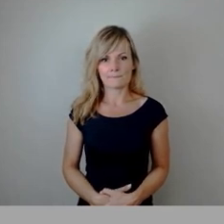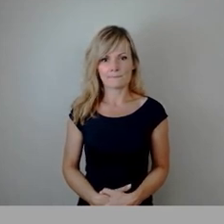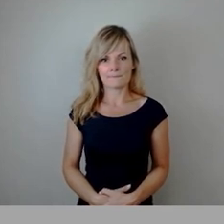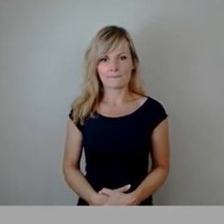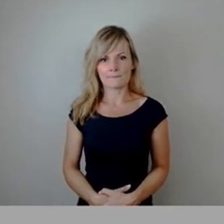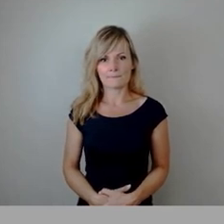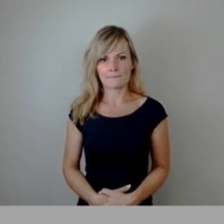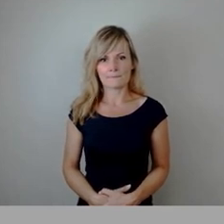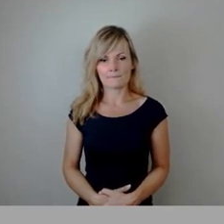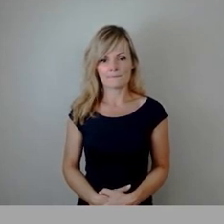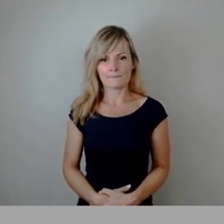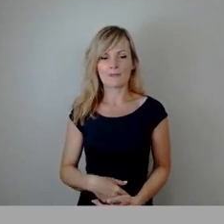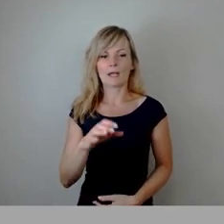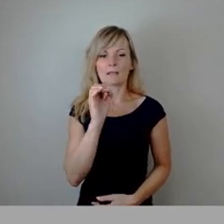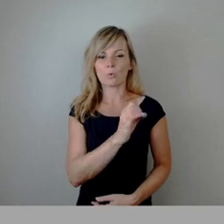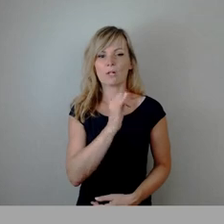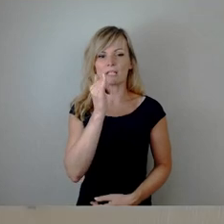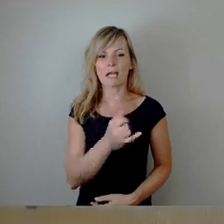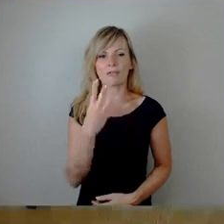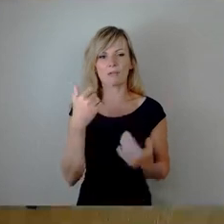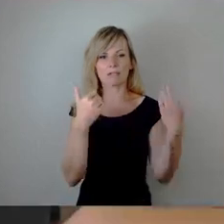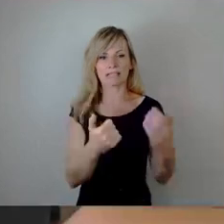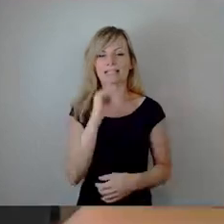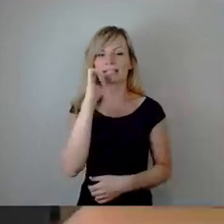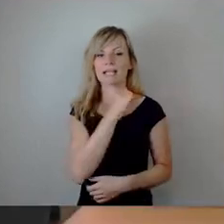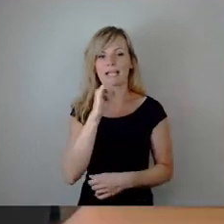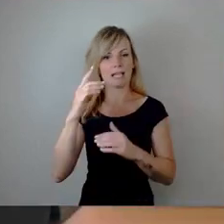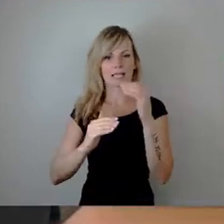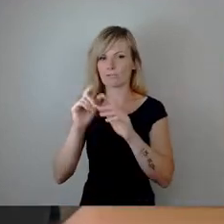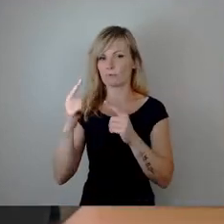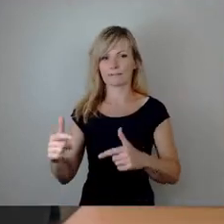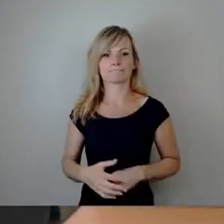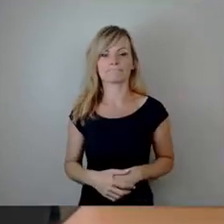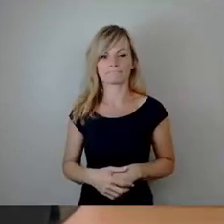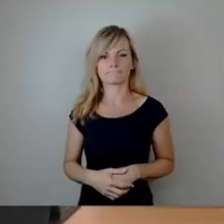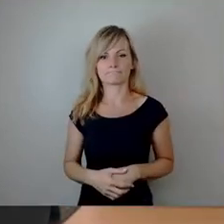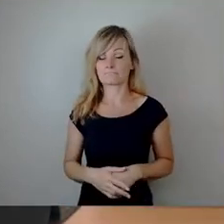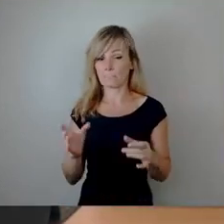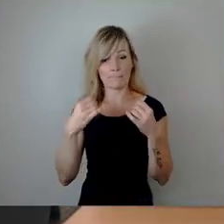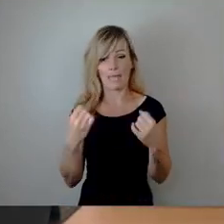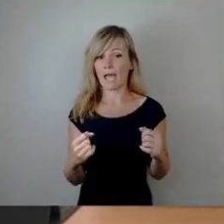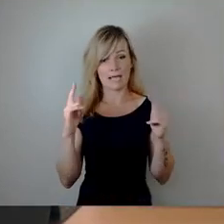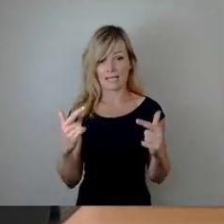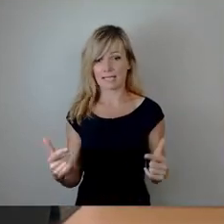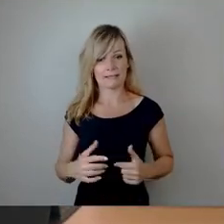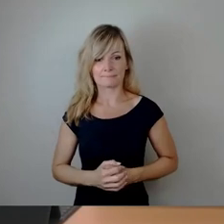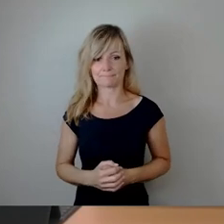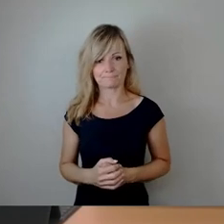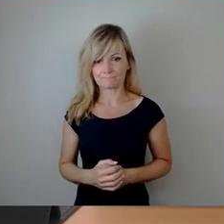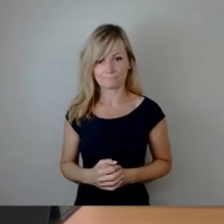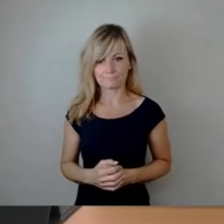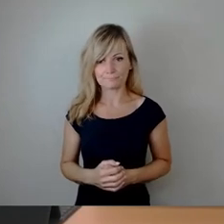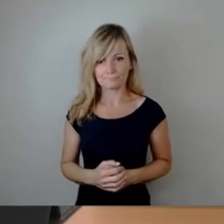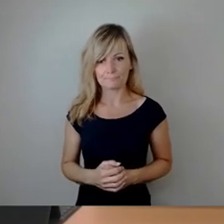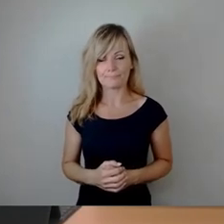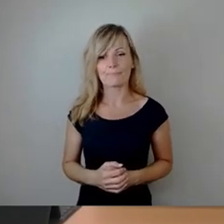Null, ja, Stimm, 64, nein, keine Enthaltung. hat damit keine Mehrheit gefunden. Damit kommen